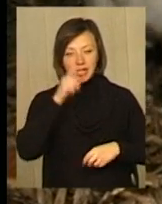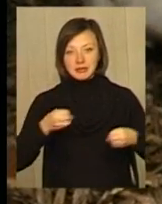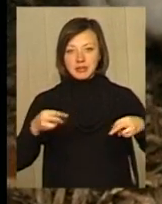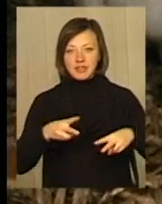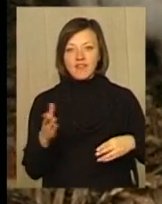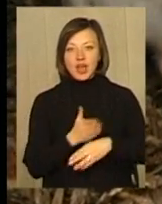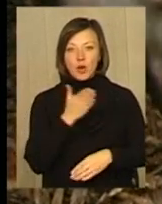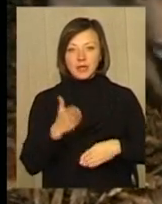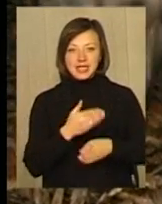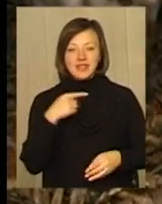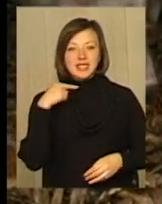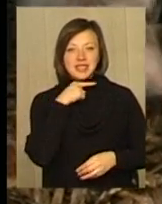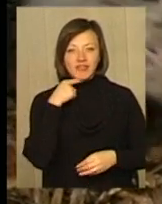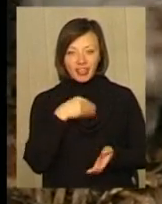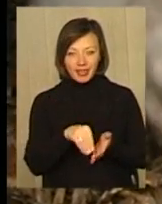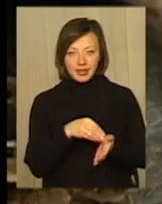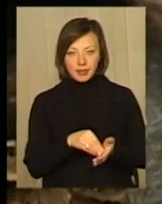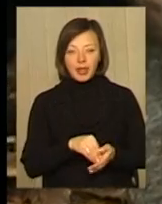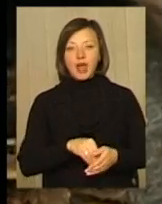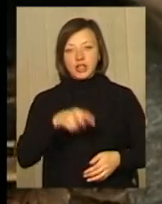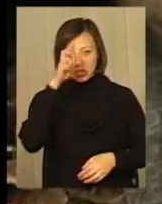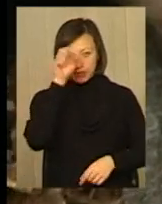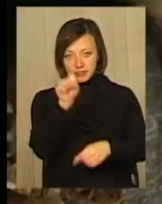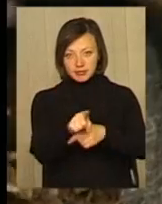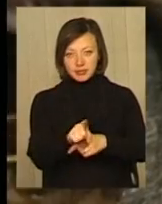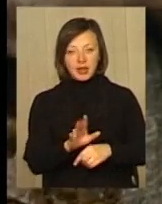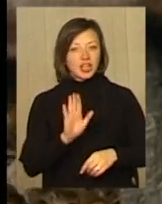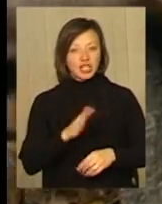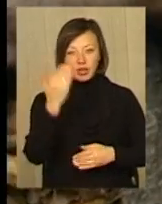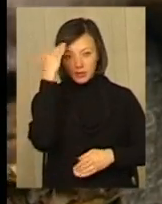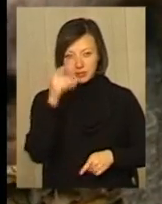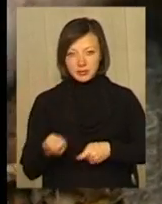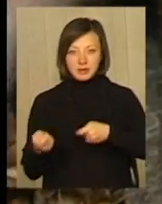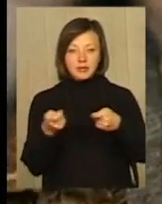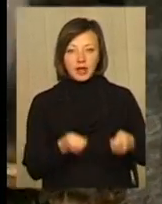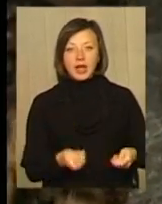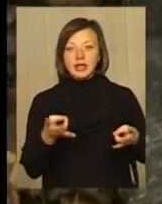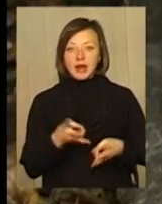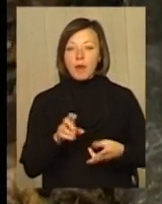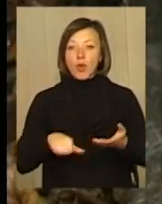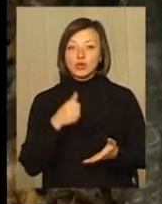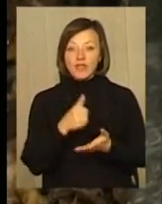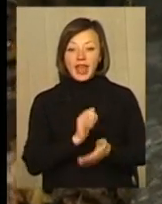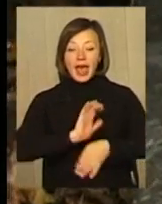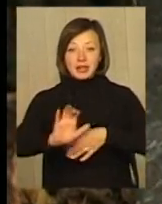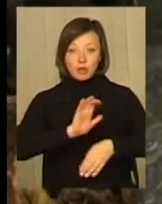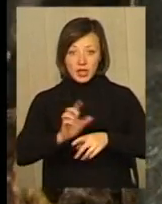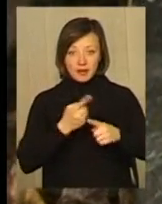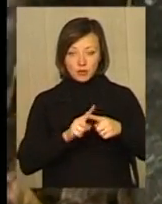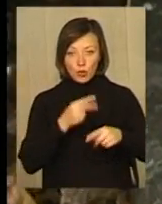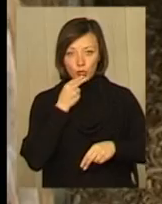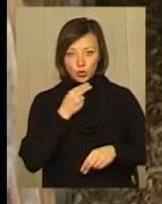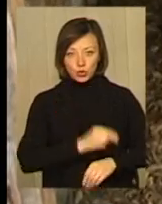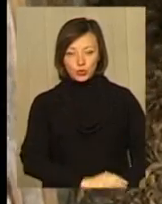виробництва свинини. Керівники держави ставлять завдання не лише відійти від імпорту залежності, але й стати одним із основних експортерів цього продукту.